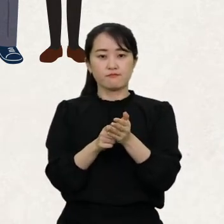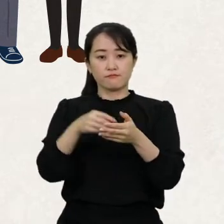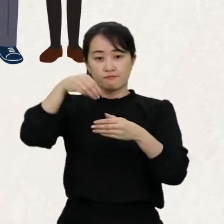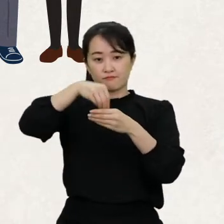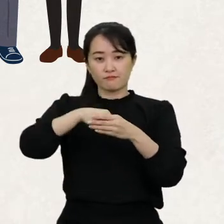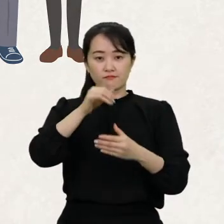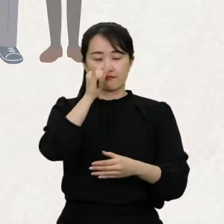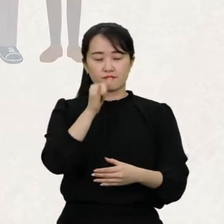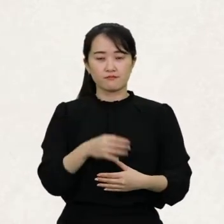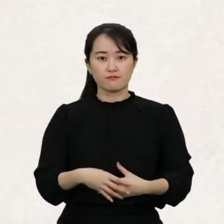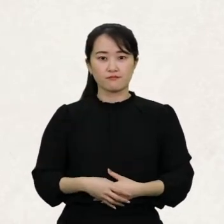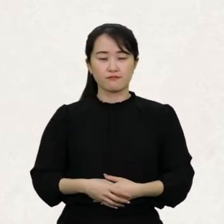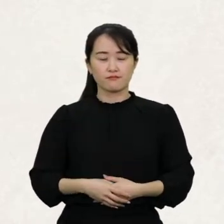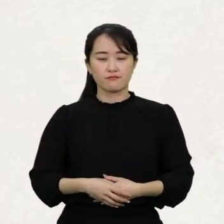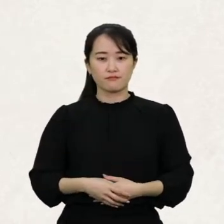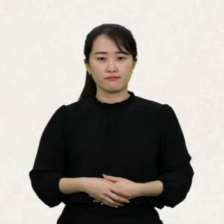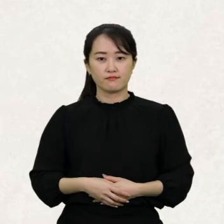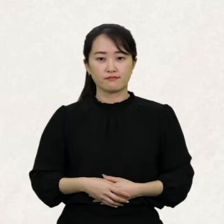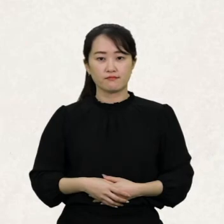있죠.